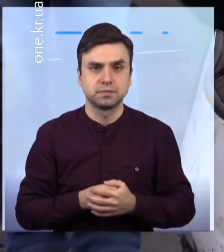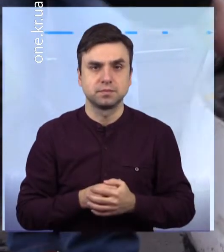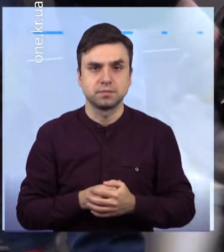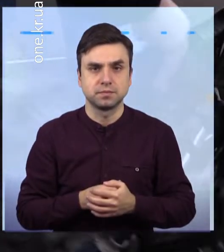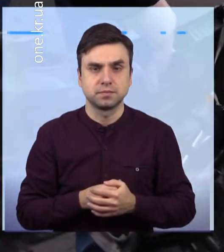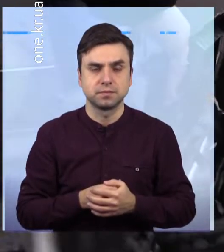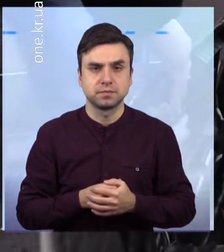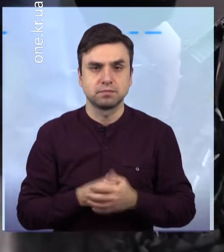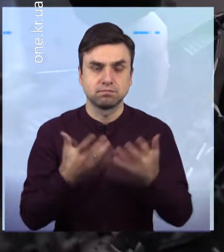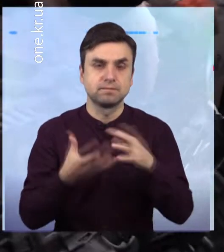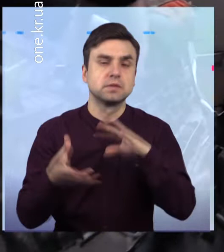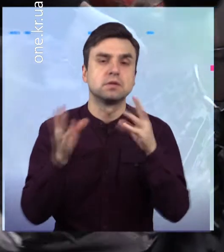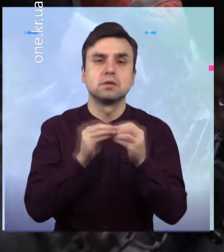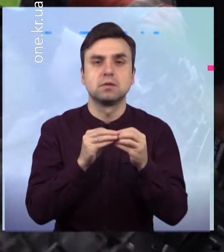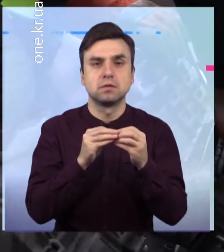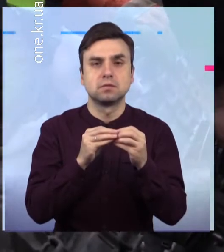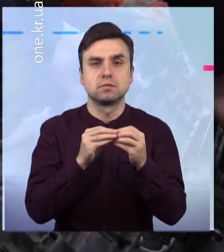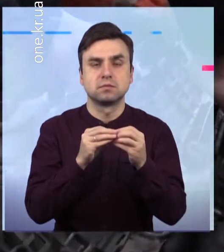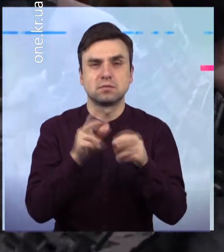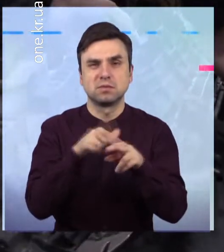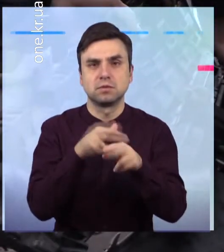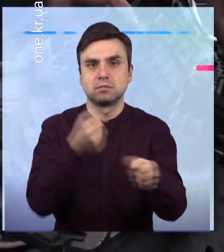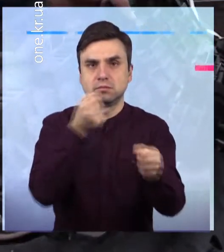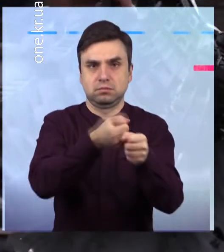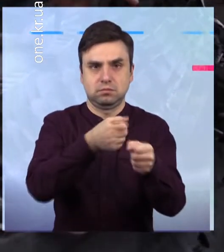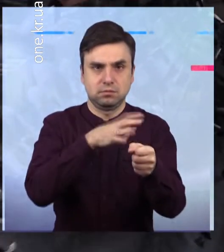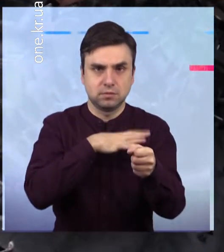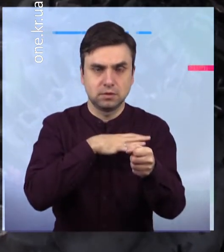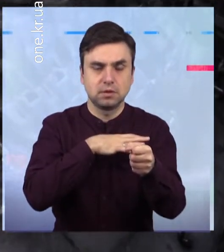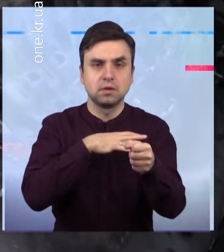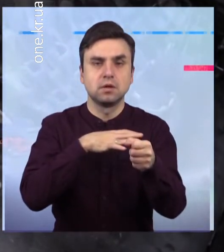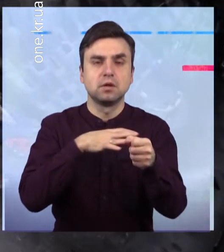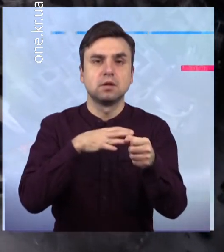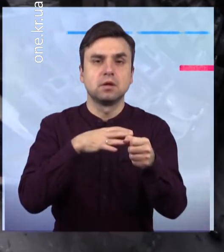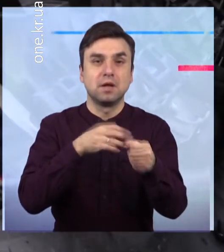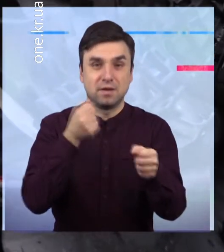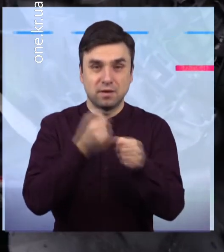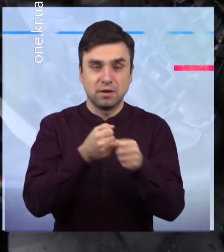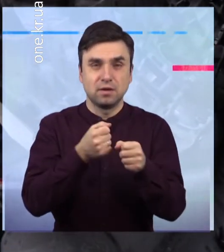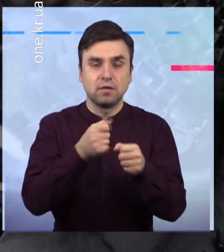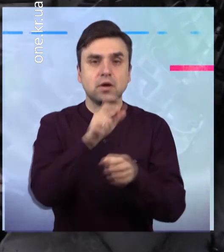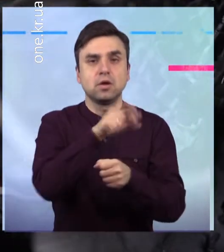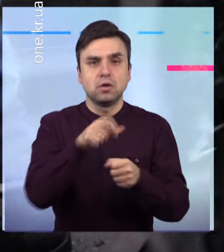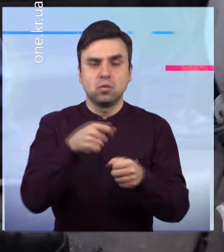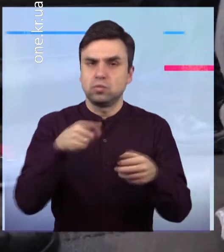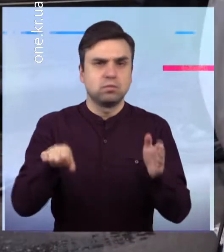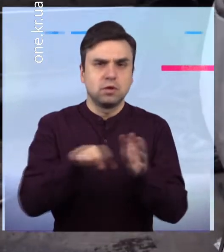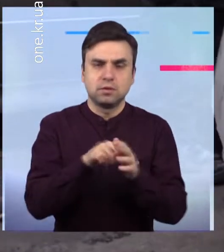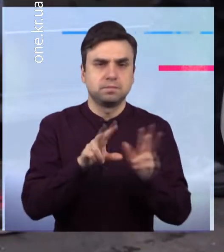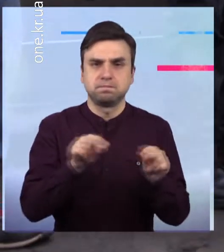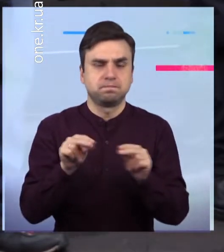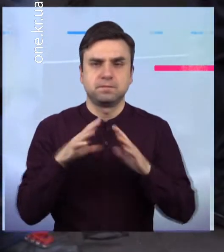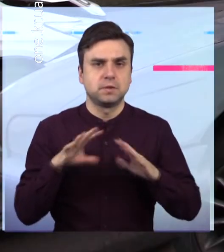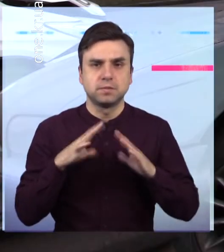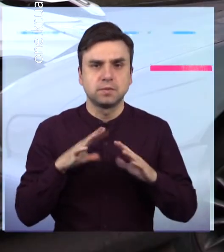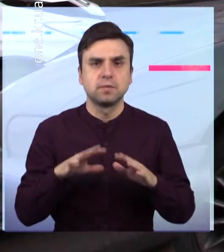чого зіштовхнувся з поліцейською «Тойотою» В дорожньо-транспортній пригоді все обійшлося без постраждалих Однак обидва автомобіля